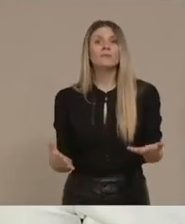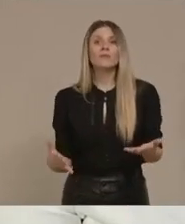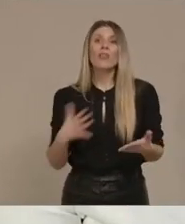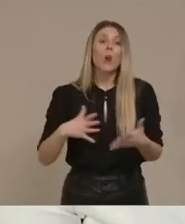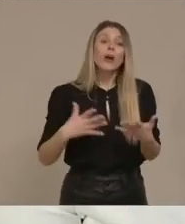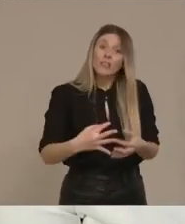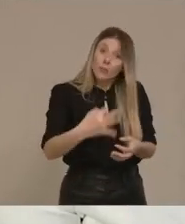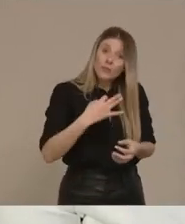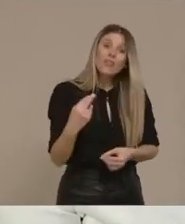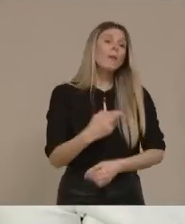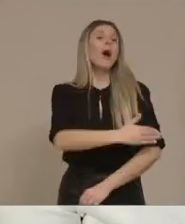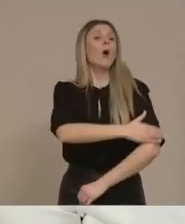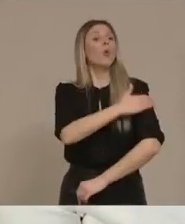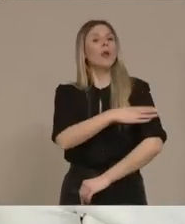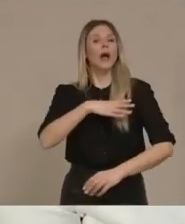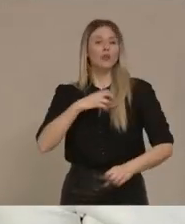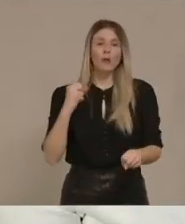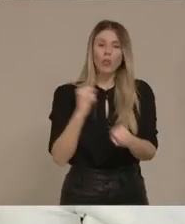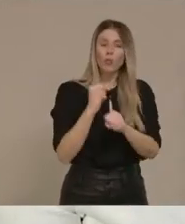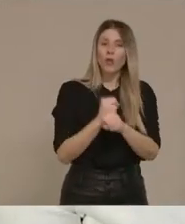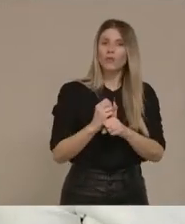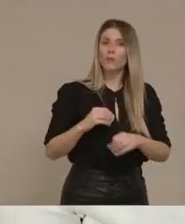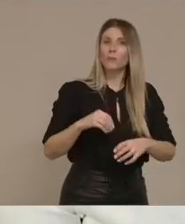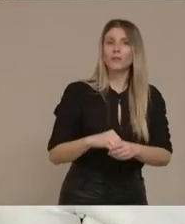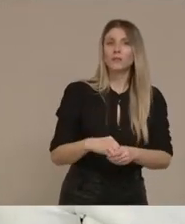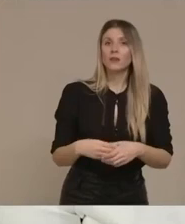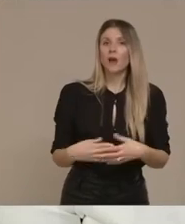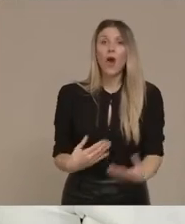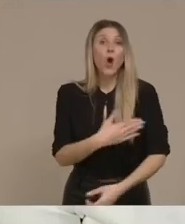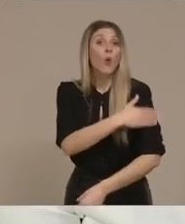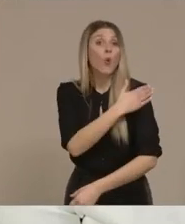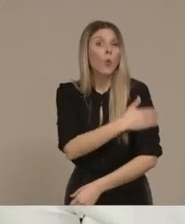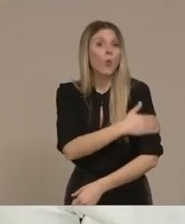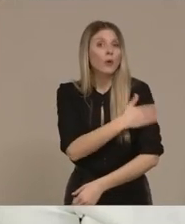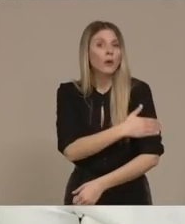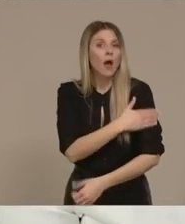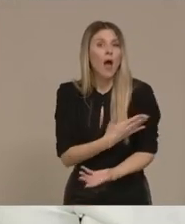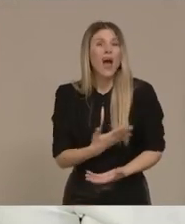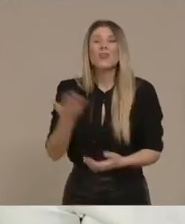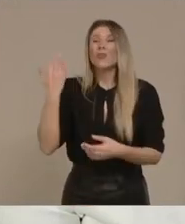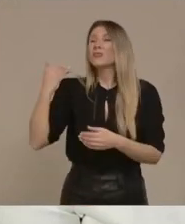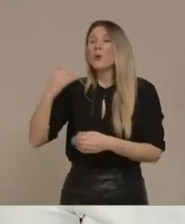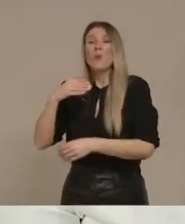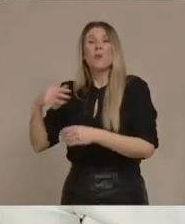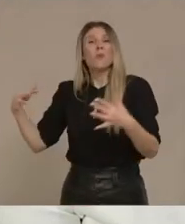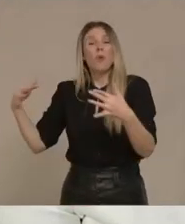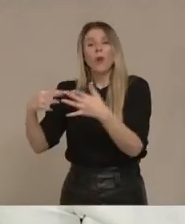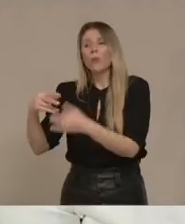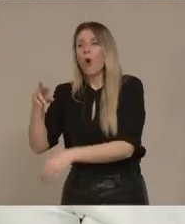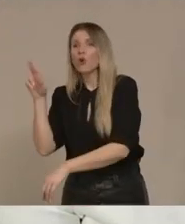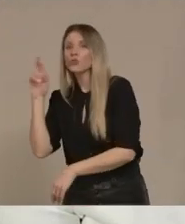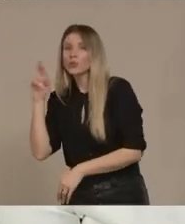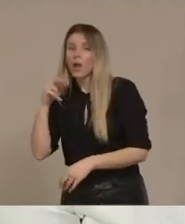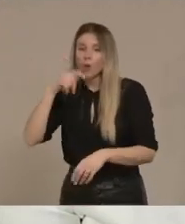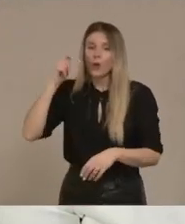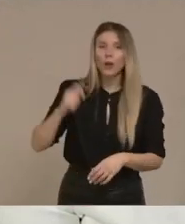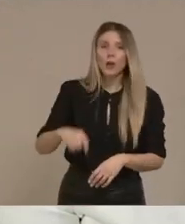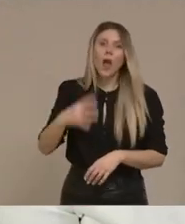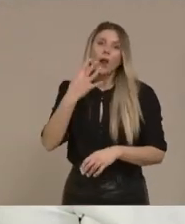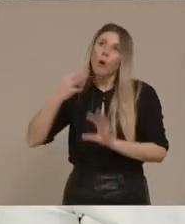Γούνα Θέλω κάτι ιδιαίτερο για τη Γούνα Γιατί η Καστοριά πληρώνει τον πόλεμο Ρωσίας-Ουκρανίας πολύ άσχημα